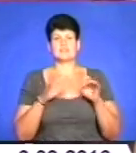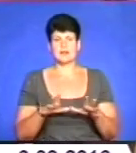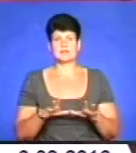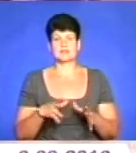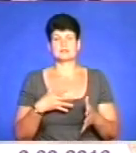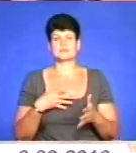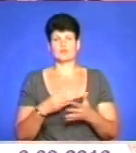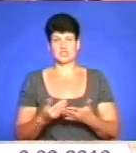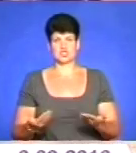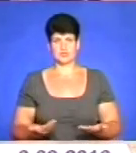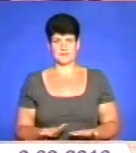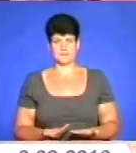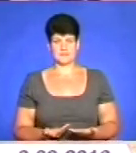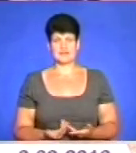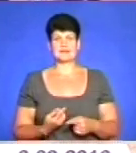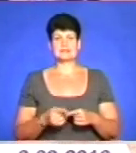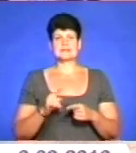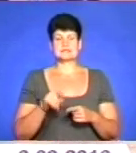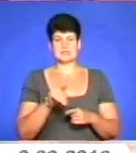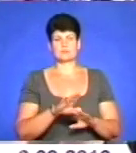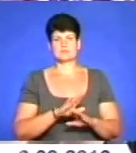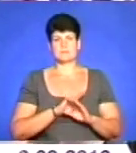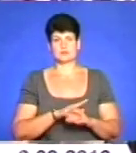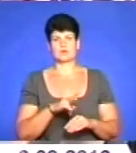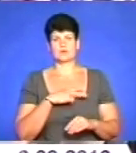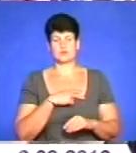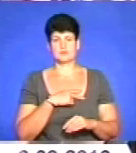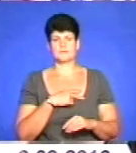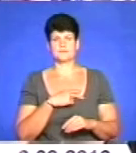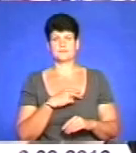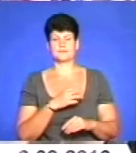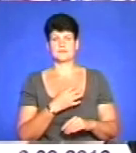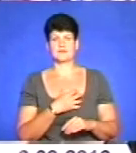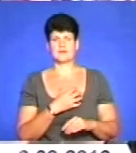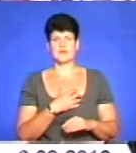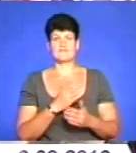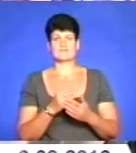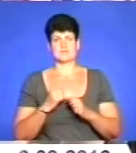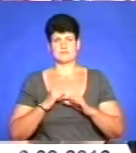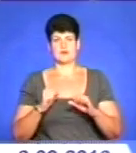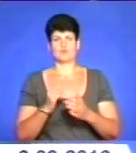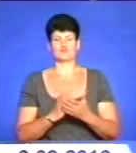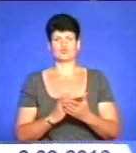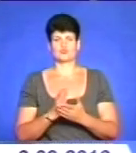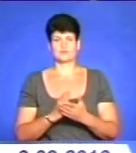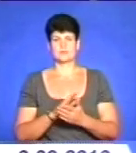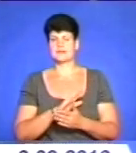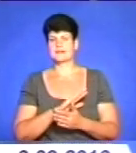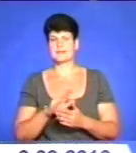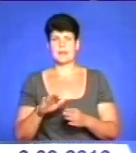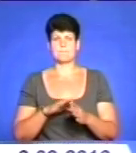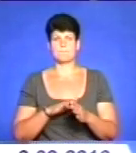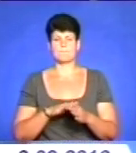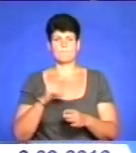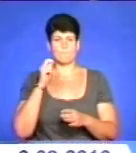що в них було своє життя. За це їх було посмертно нагороджено нагородним знаком за відвагу в службі. Неповнолітнього грабіжника